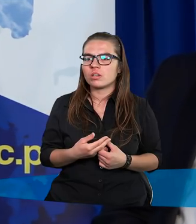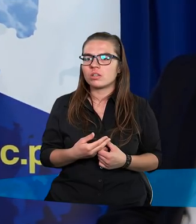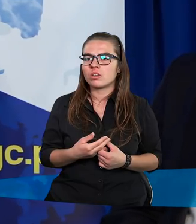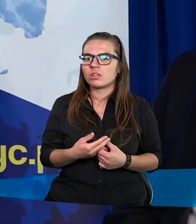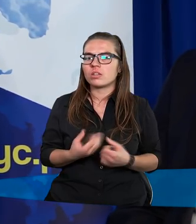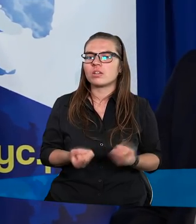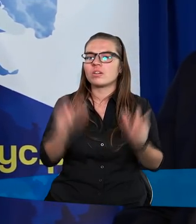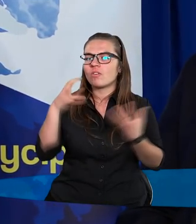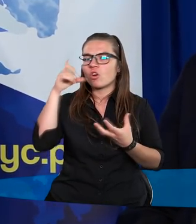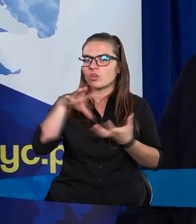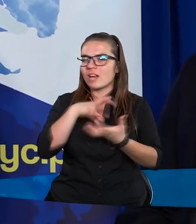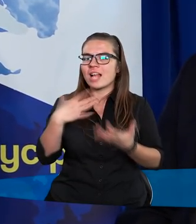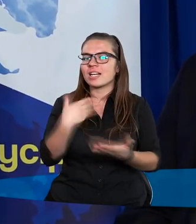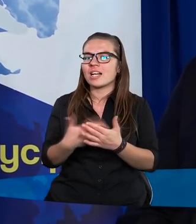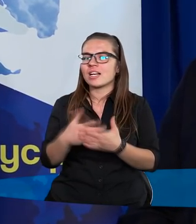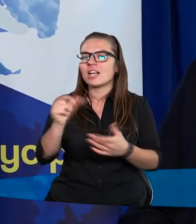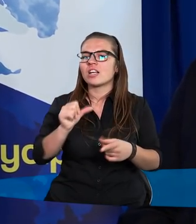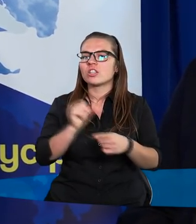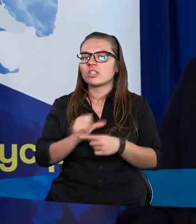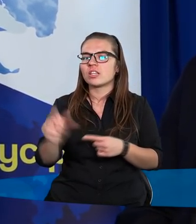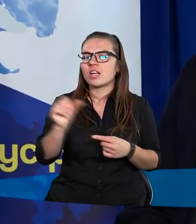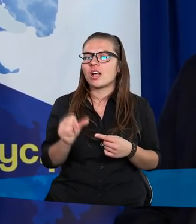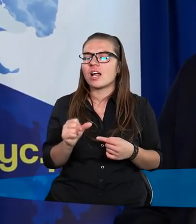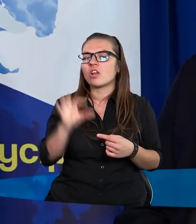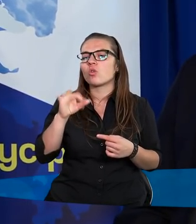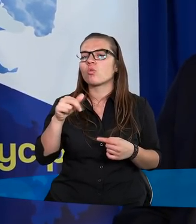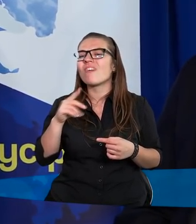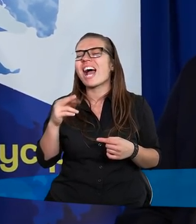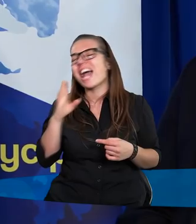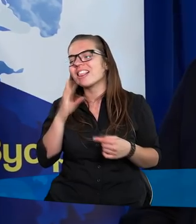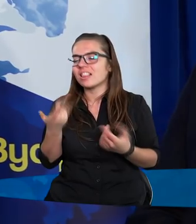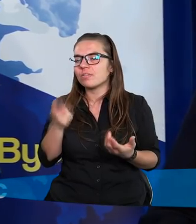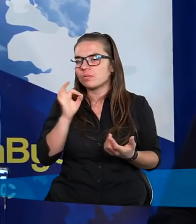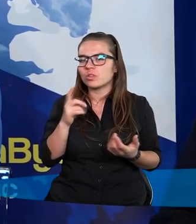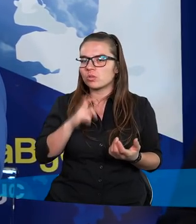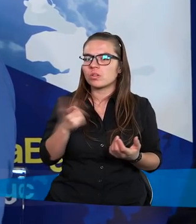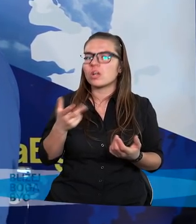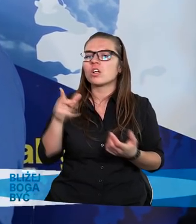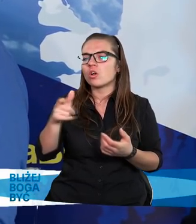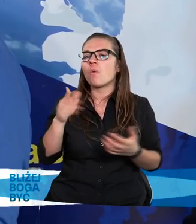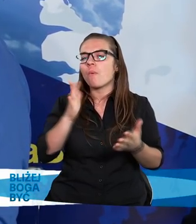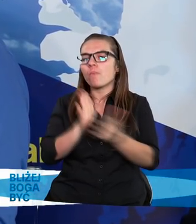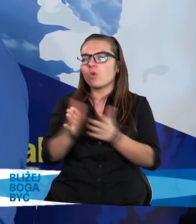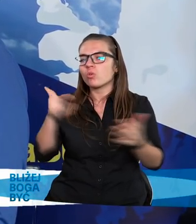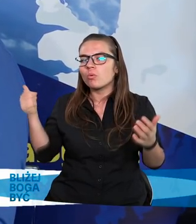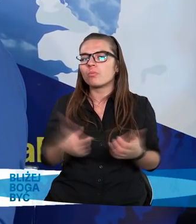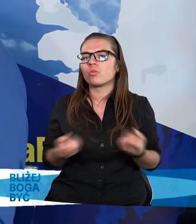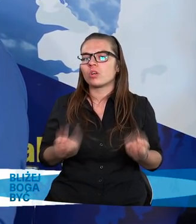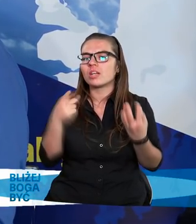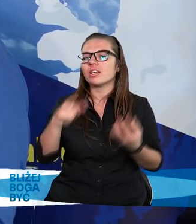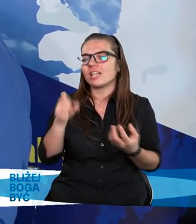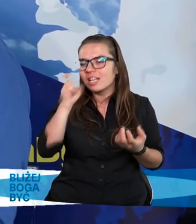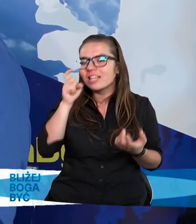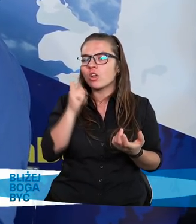stworzył świat nie dlatego, że nie jest suwerenny, chociaż musiał stworzyć te